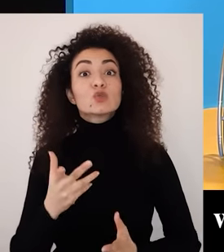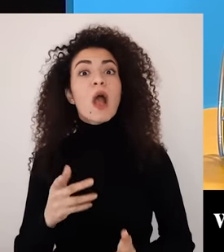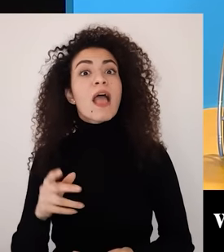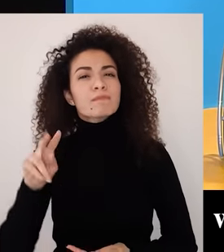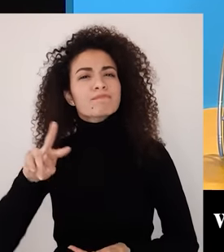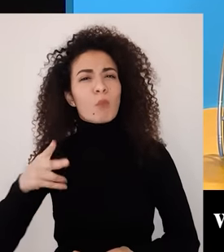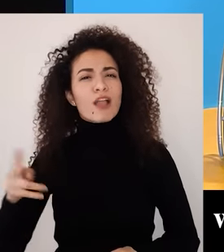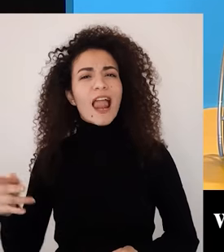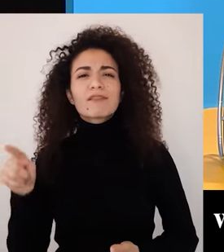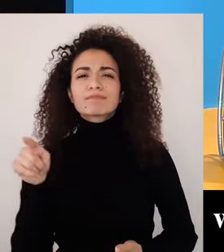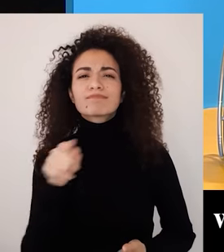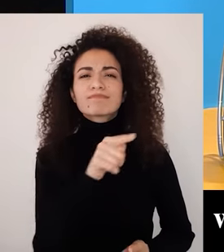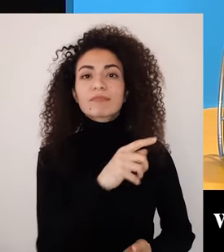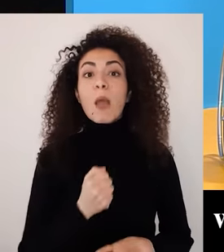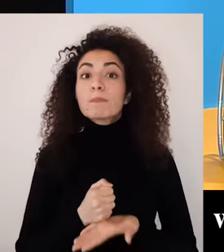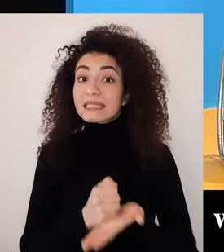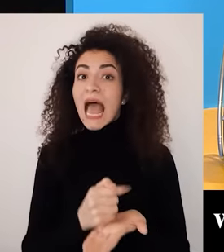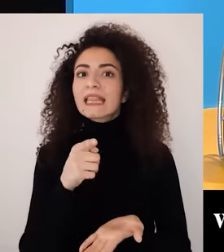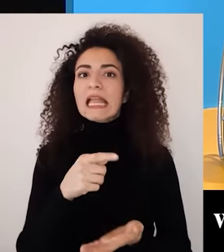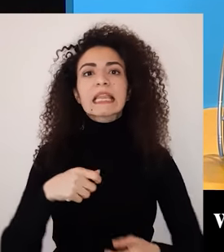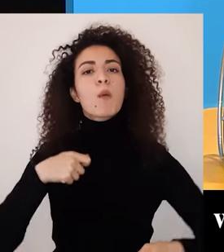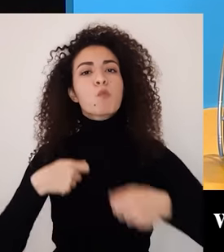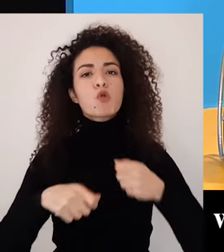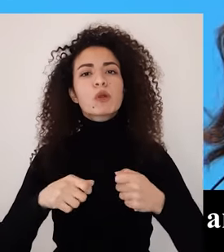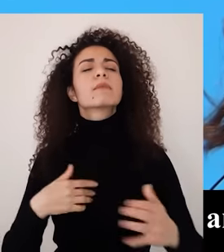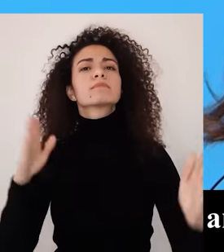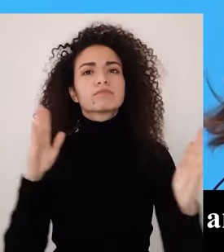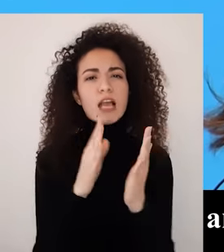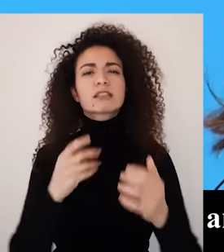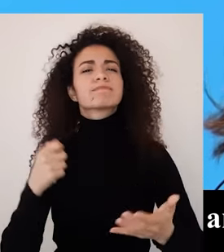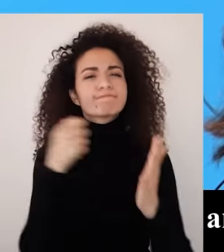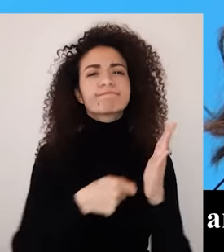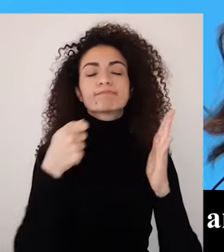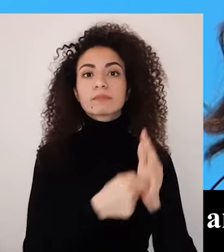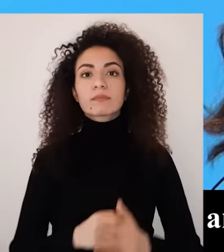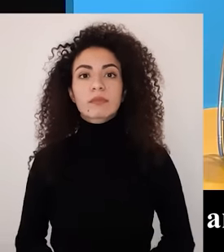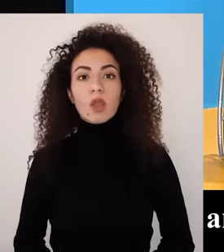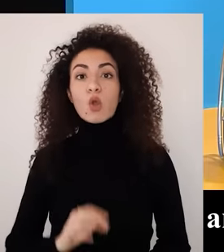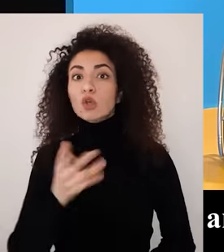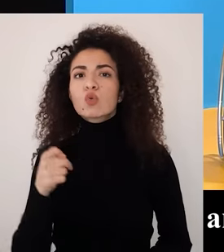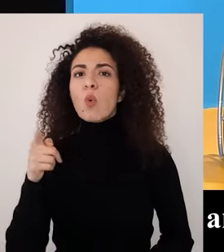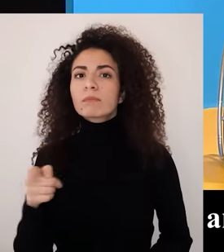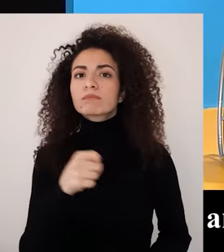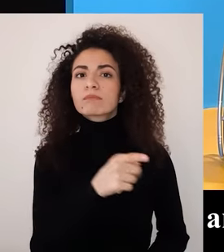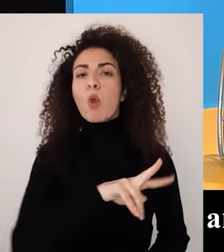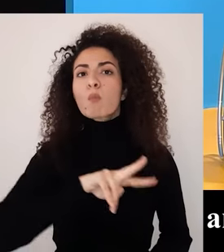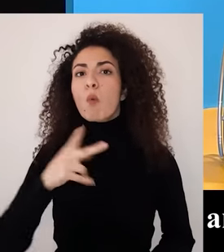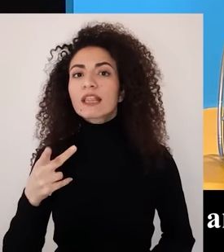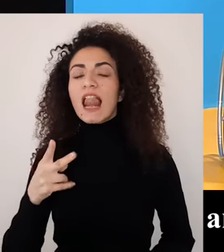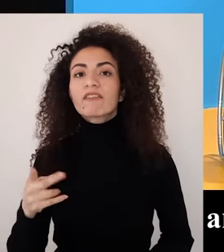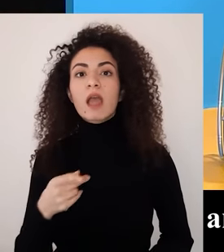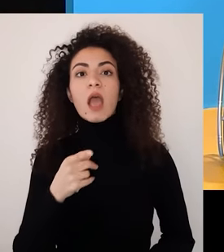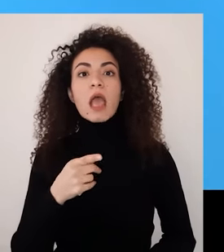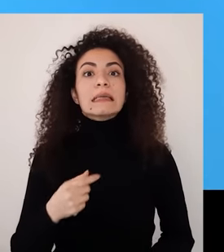شو هي الأمور اللي بترفعك للأعلى وبتزيد مستوى المرونة؟ وشو هي الأمور اللي ممكن تفاقم المشاكل وبتأدي